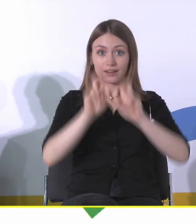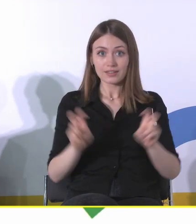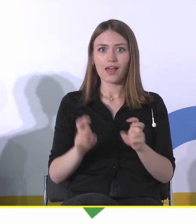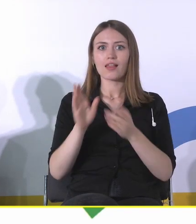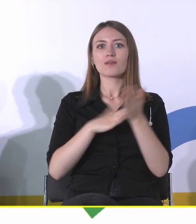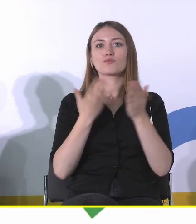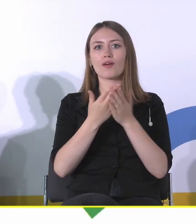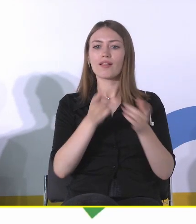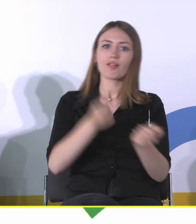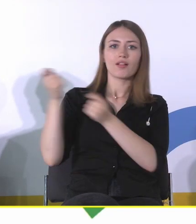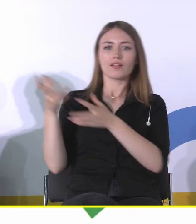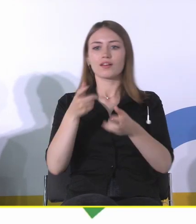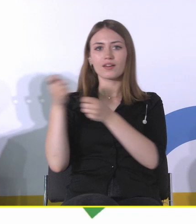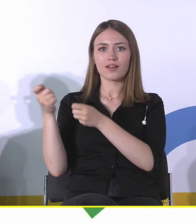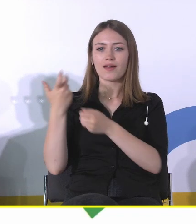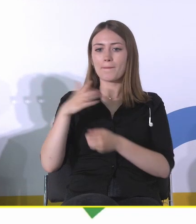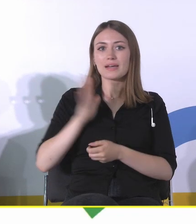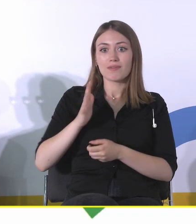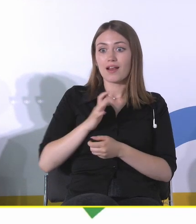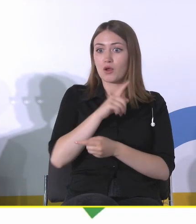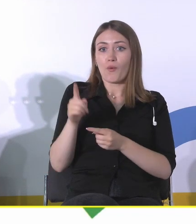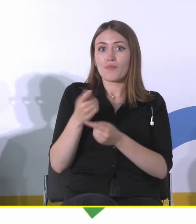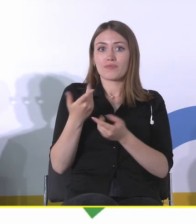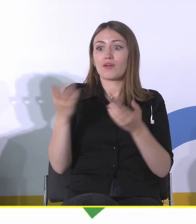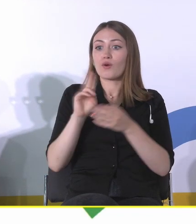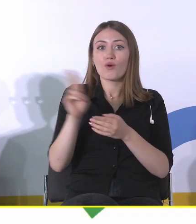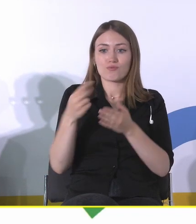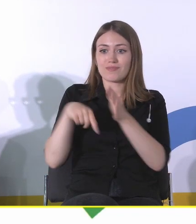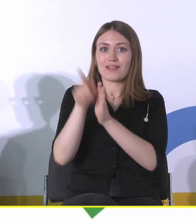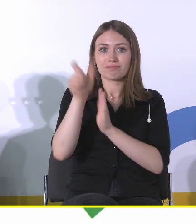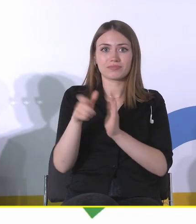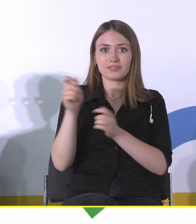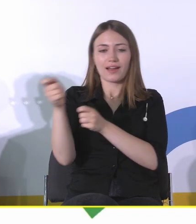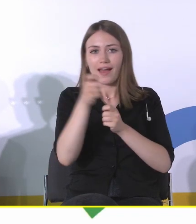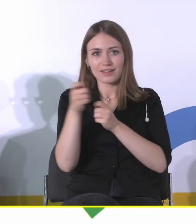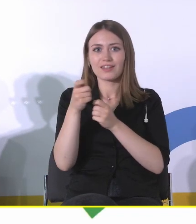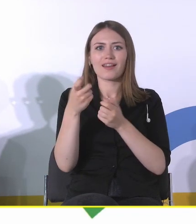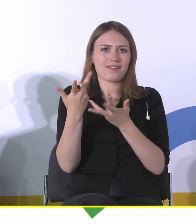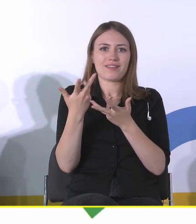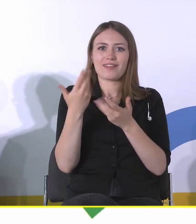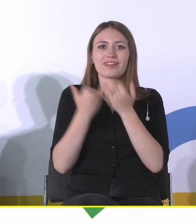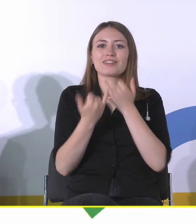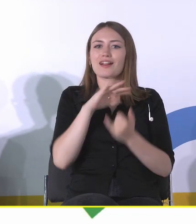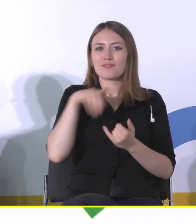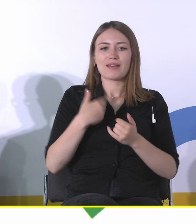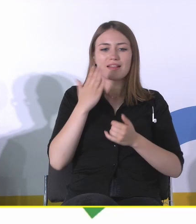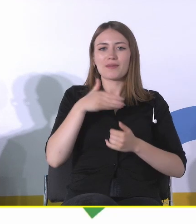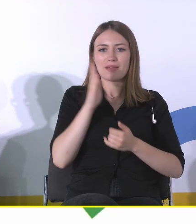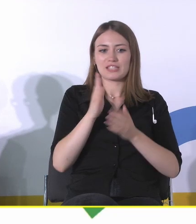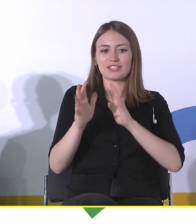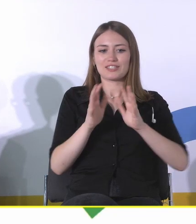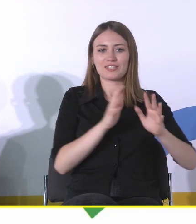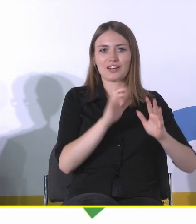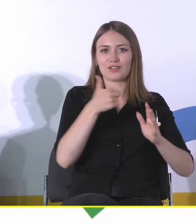zabezpieczać, nie będzie komu gasić. Krótko mówiąc, jeżeli sami nie zadbamy o zasoby, no to